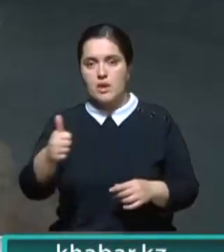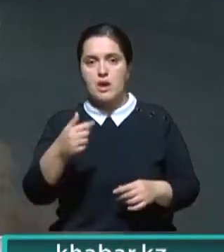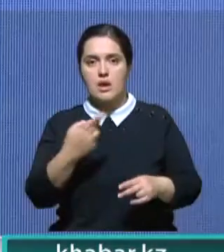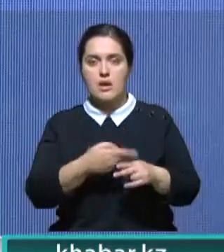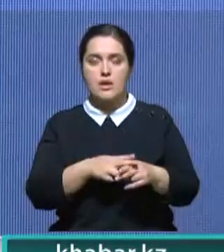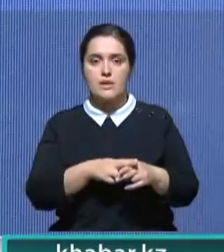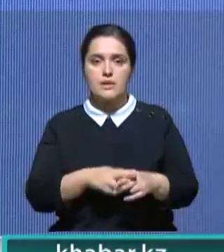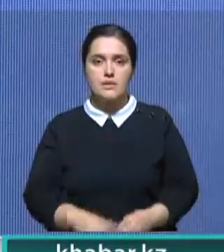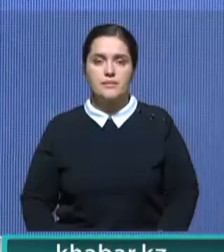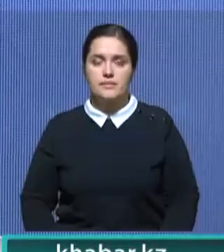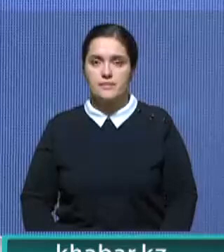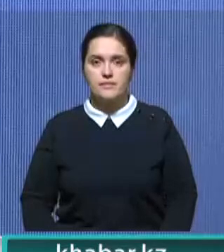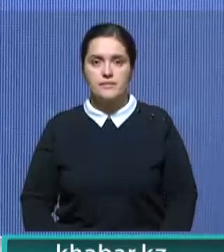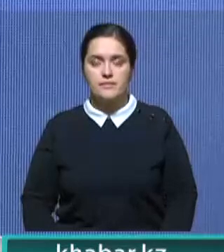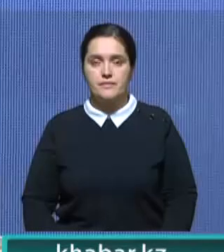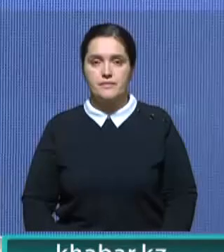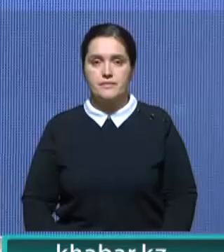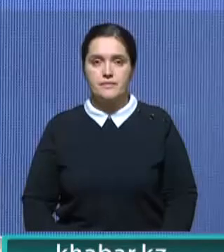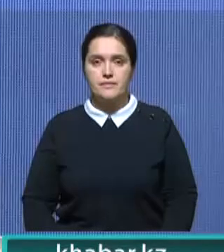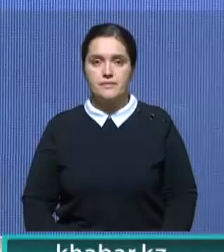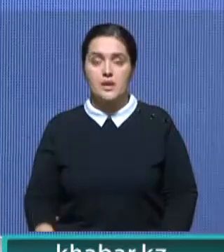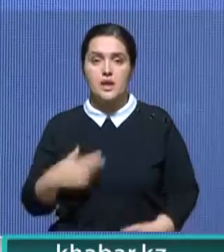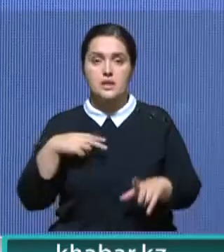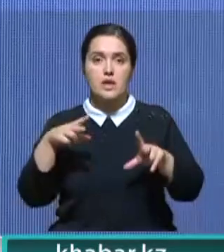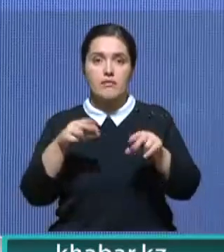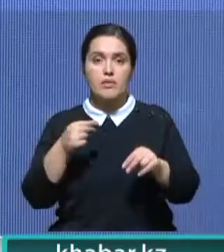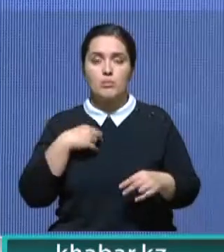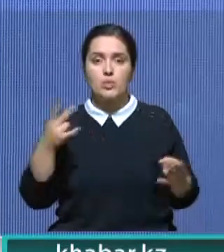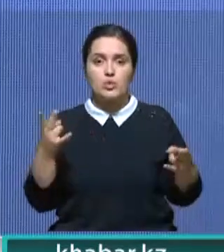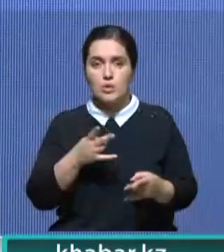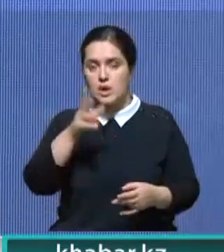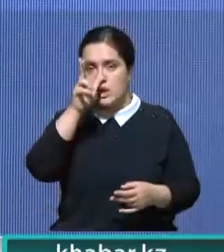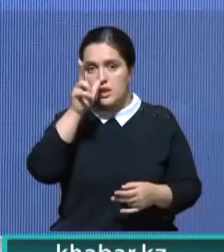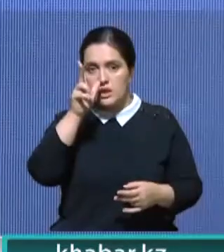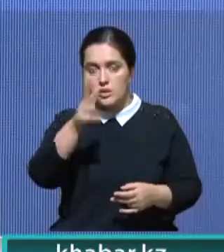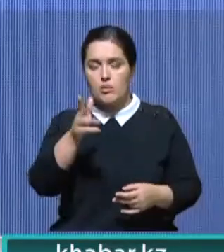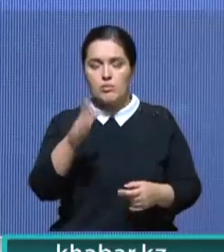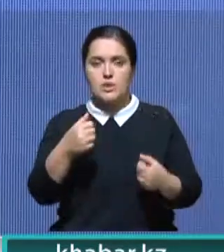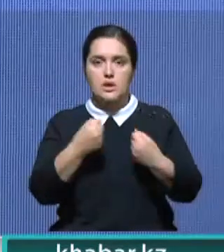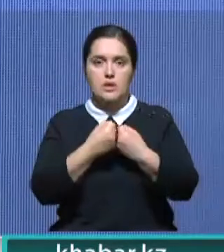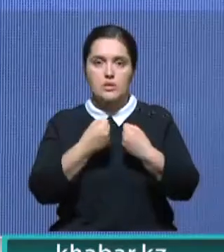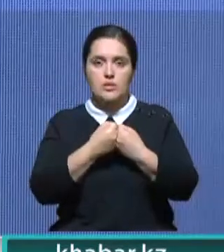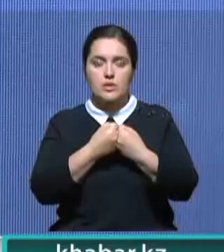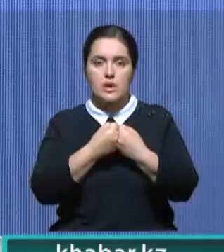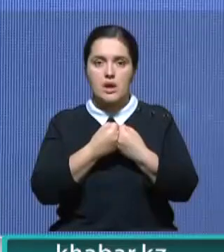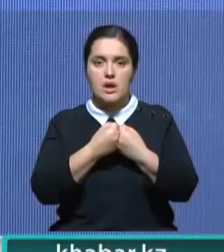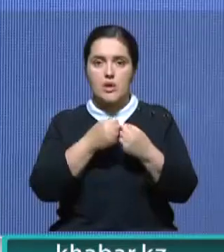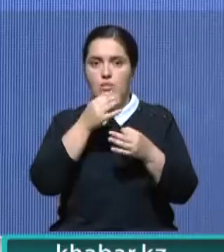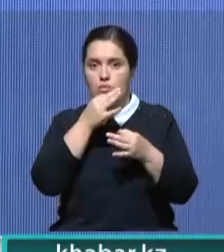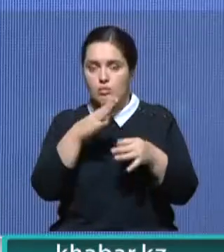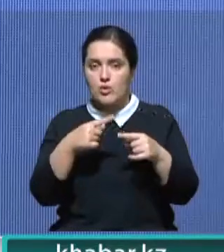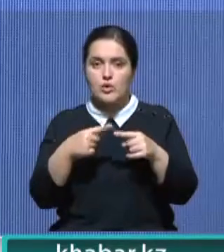перевала. Я заверяю, нам нужно три года побережья будет конкурентно любому